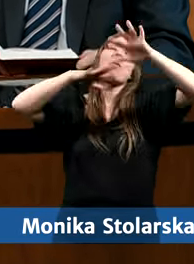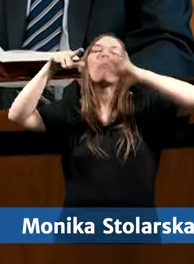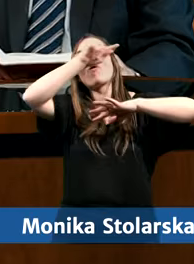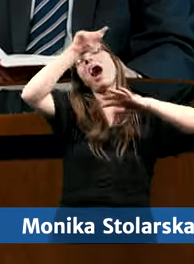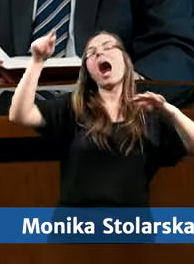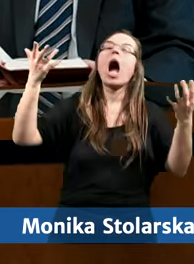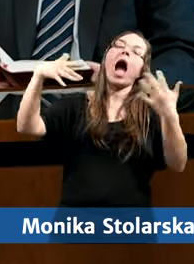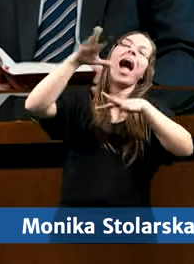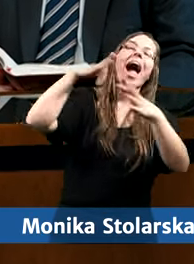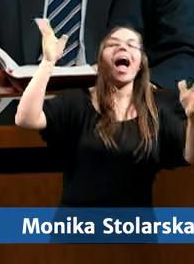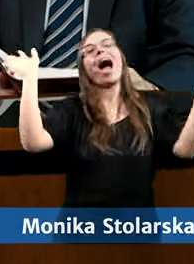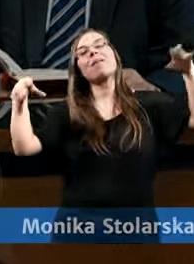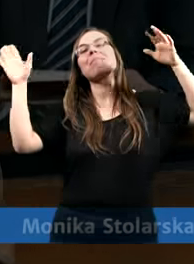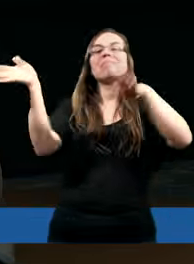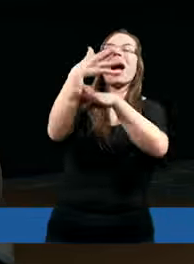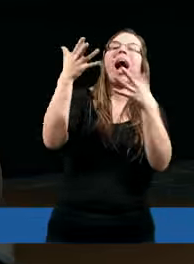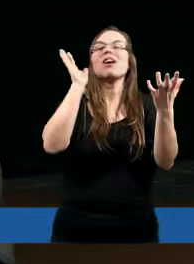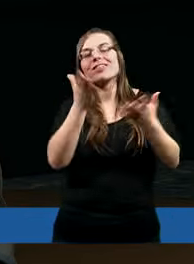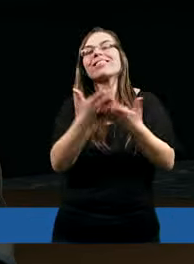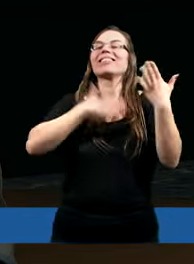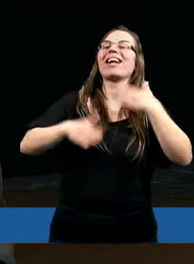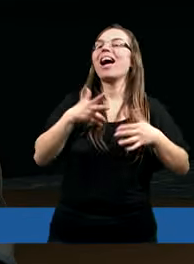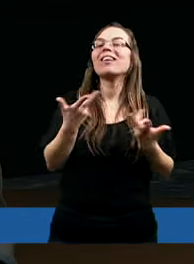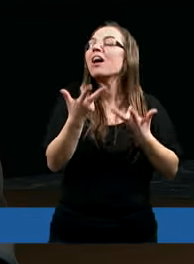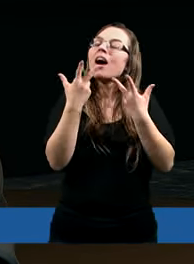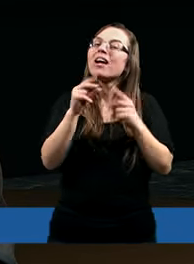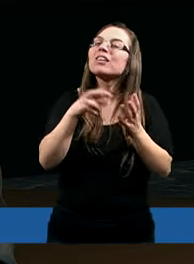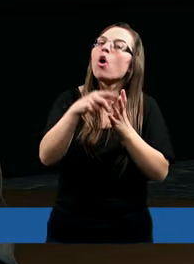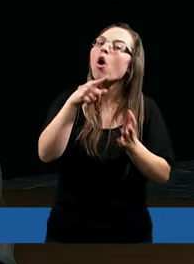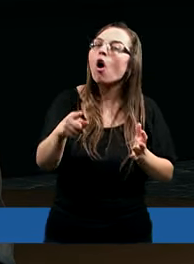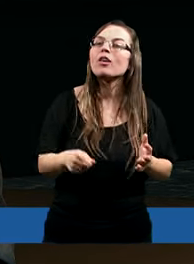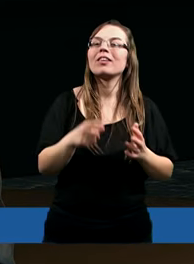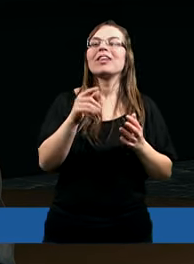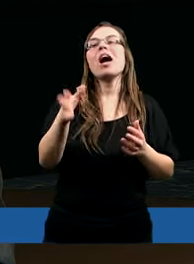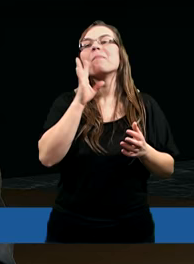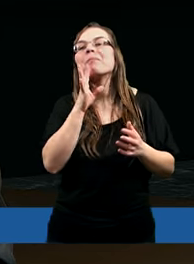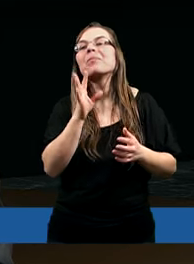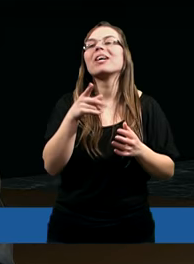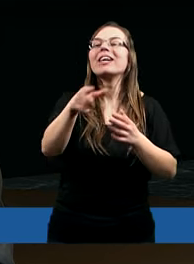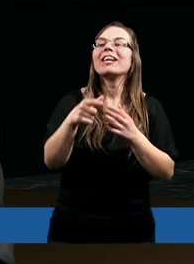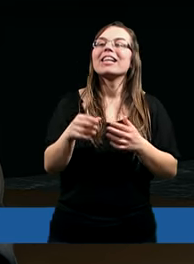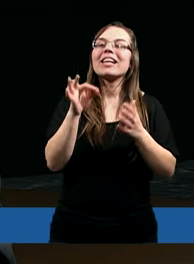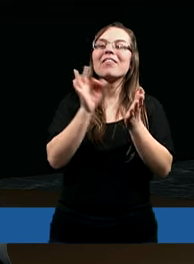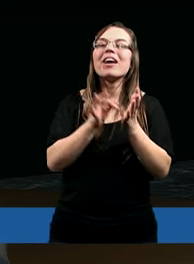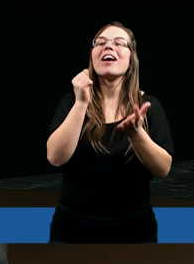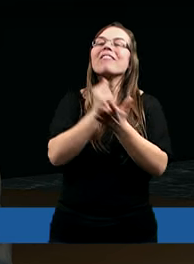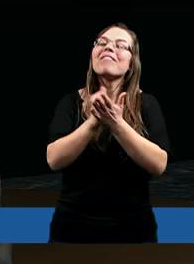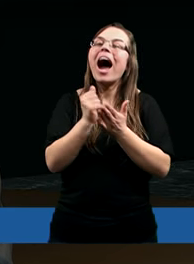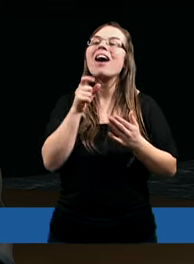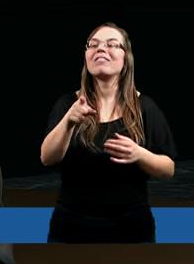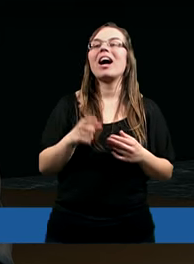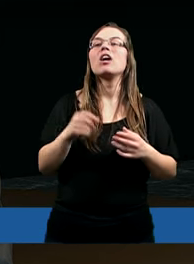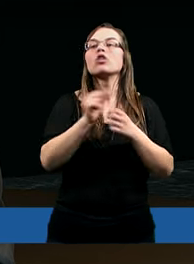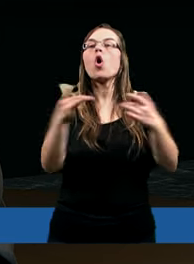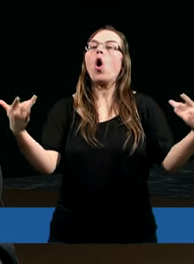skrzydełkami machał. Znudzę się przez wieczność, nie? Więc będziemy zmartwychwbudzeni